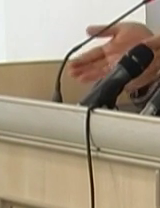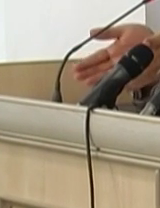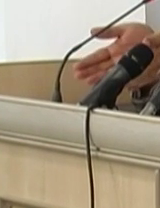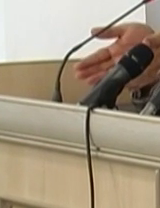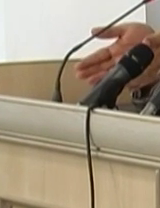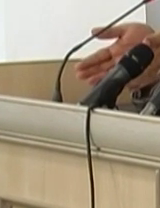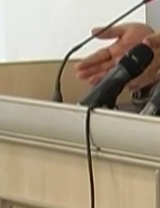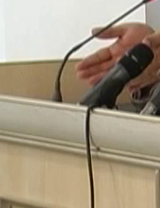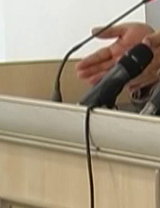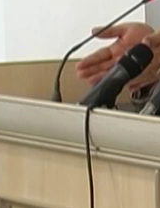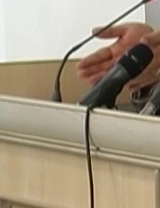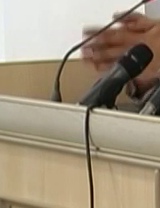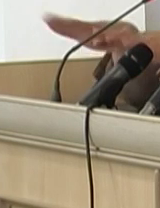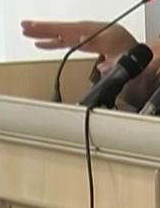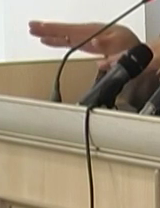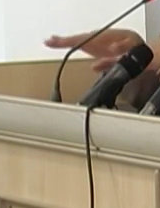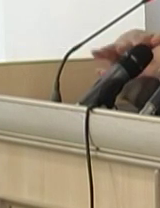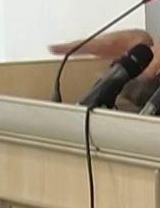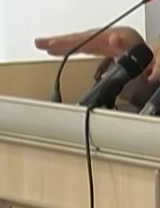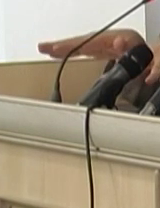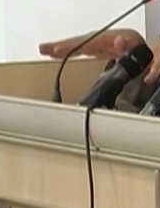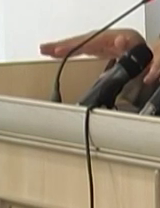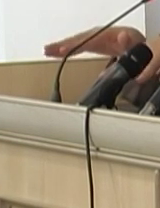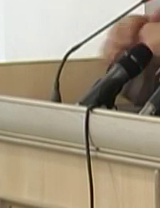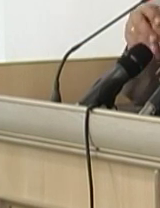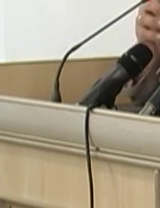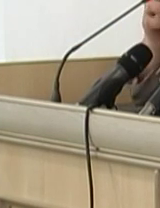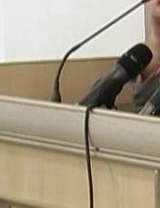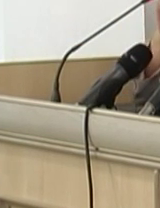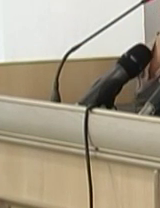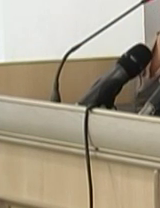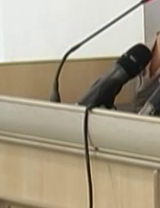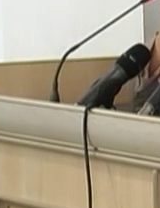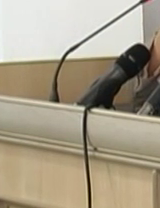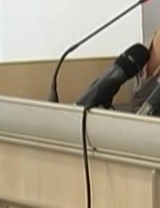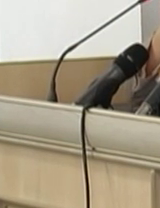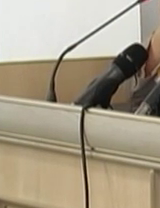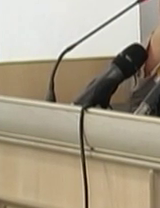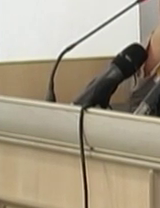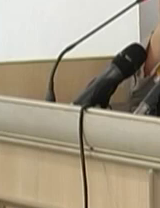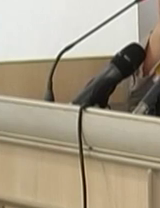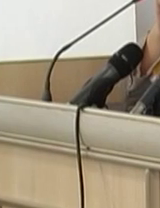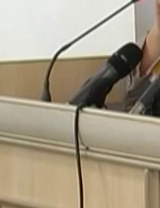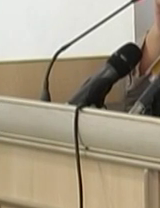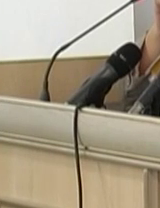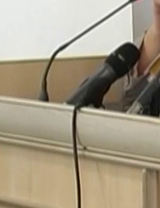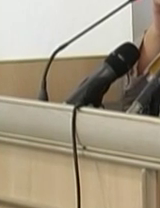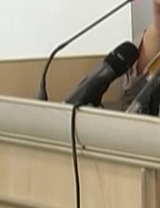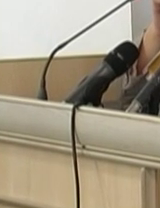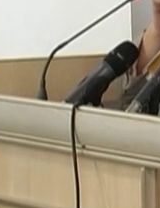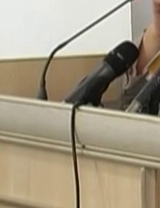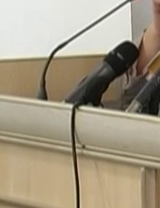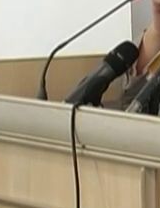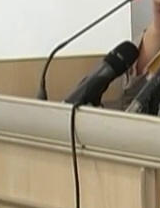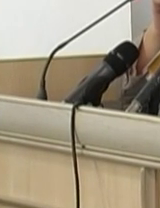Зняли всіх, без вибору, зняли всіх А, ну, якщо будете вертати, то ви ядуху не вертайте, або разом з Таліним,